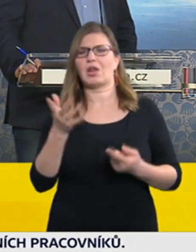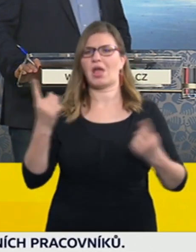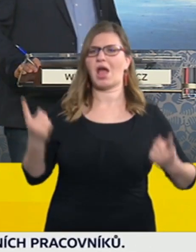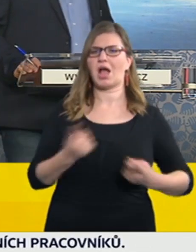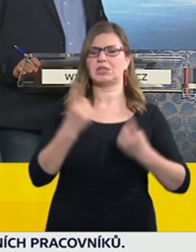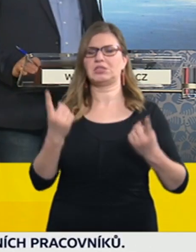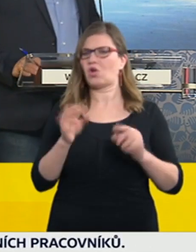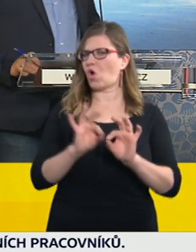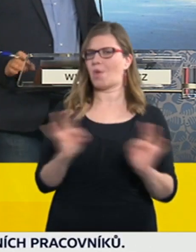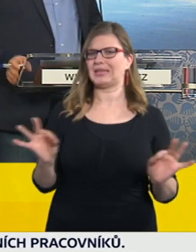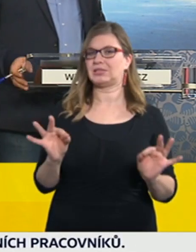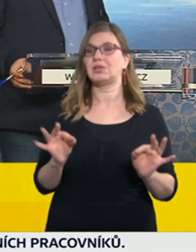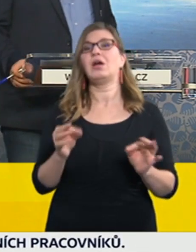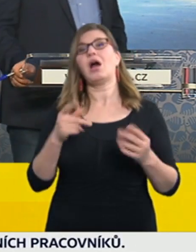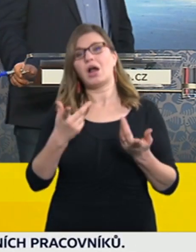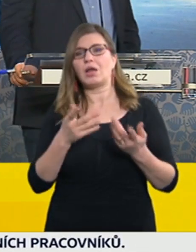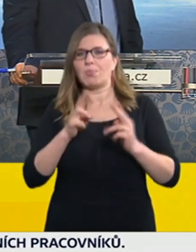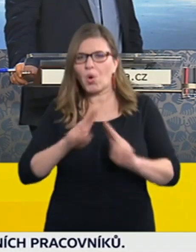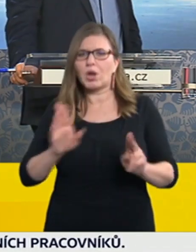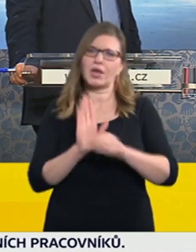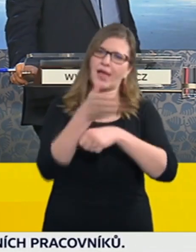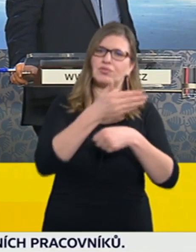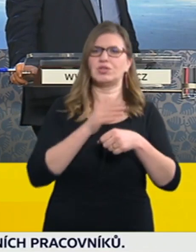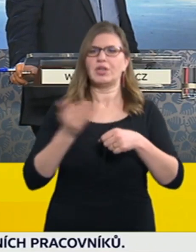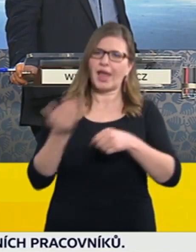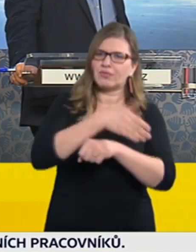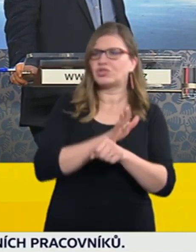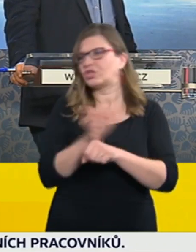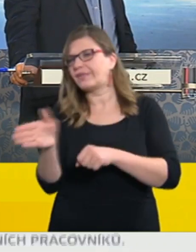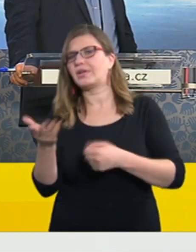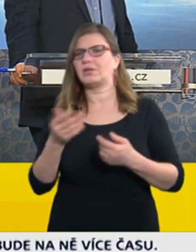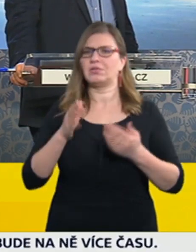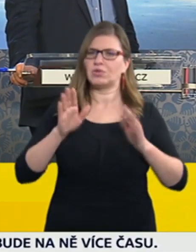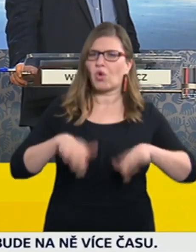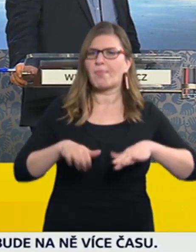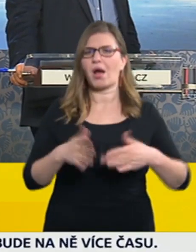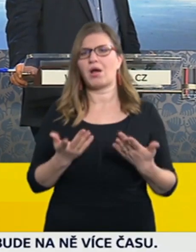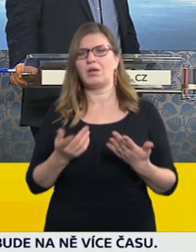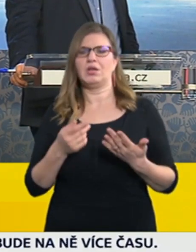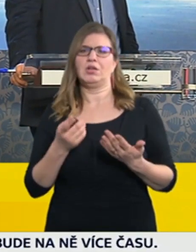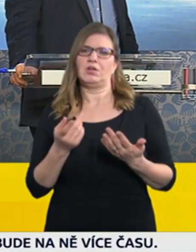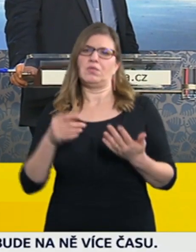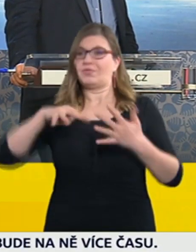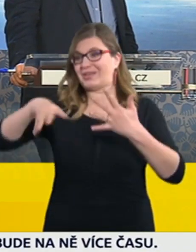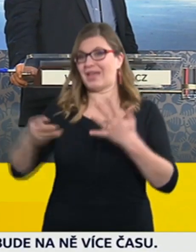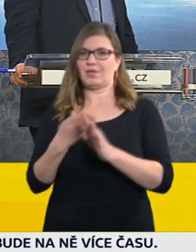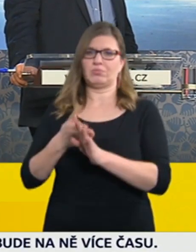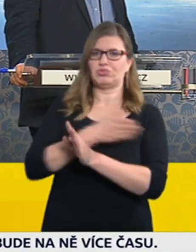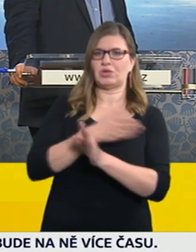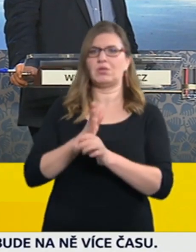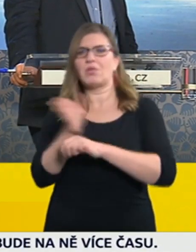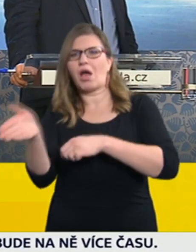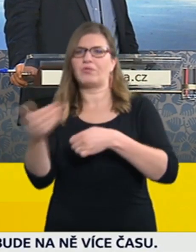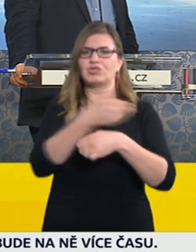doma mohou nebo mohli navštěvovat, pokud tam tedy dorazili před devátou večer a neporušovali zákaz vycházení. Teď hovoříte o tom, že od